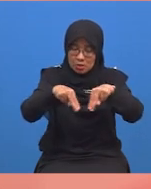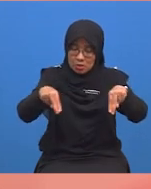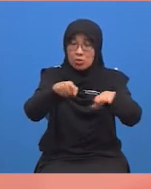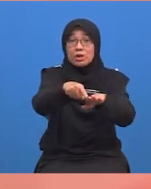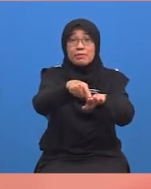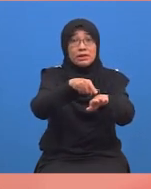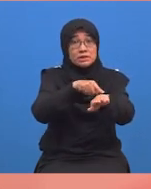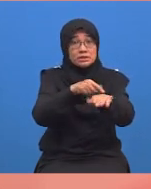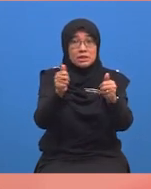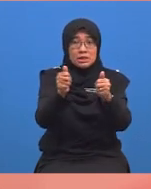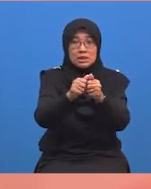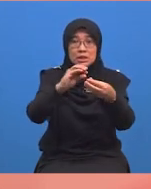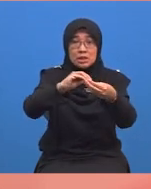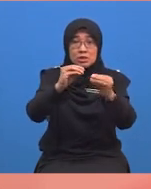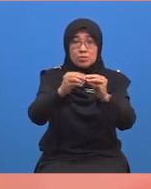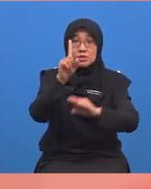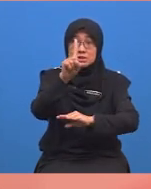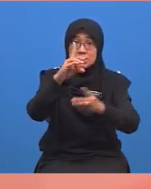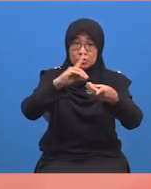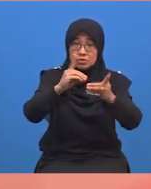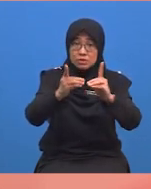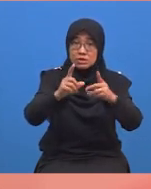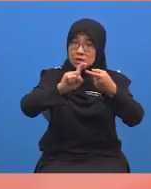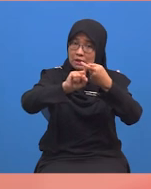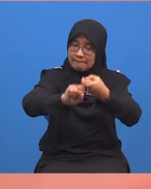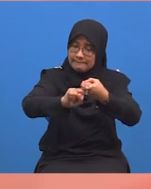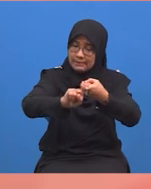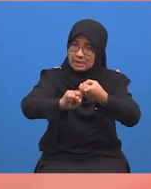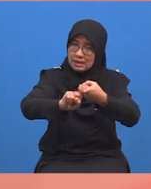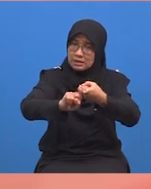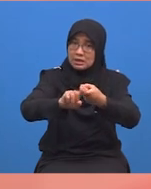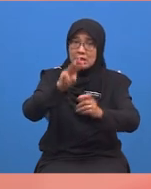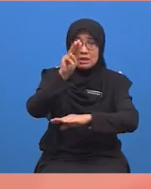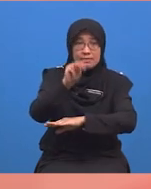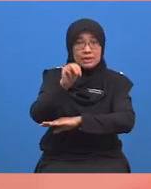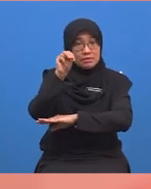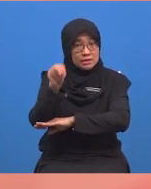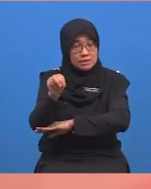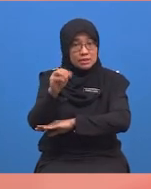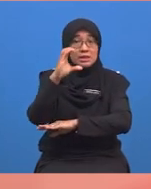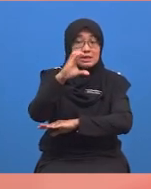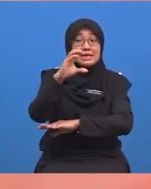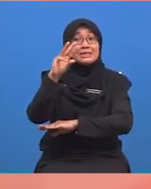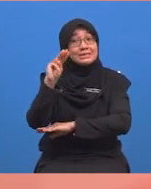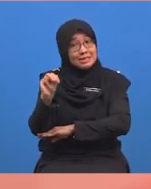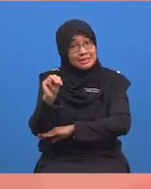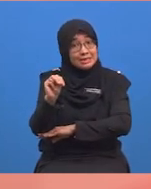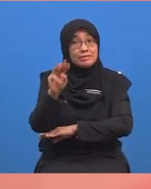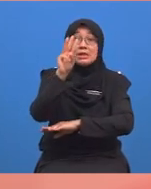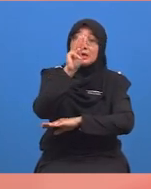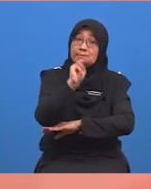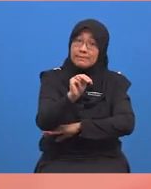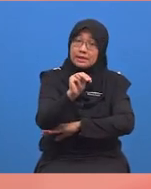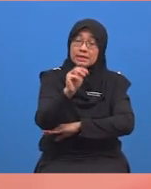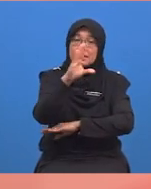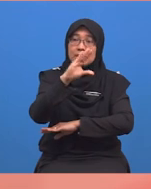panjang dengan nombor satu dijit berkaitan milimeter, sentimeter, meter